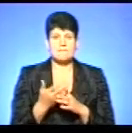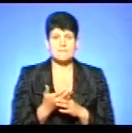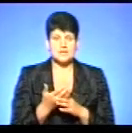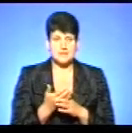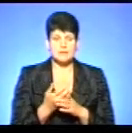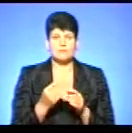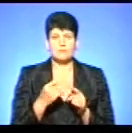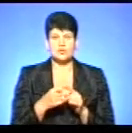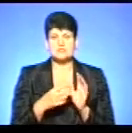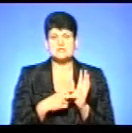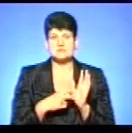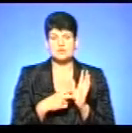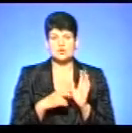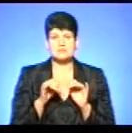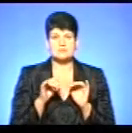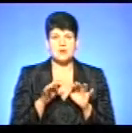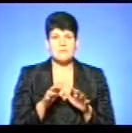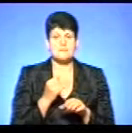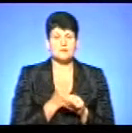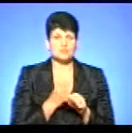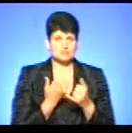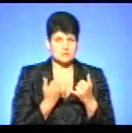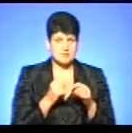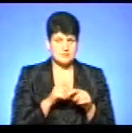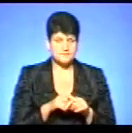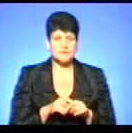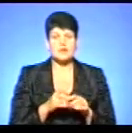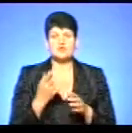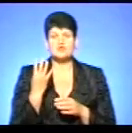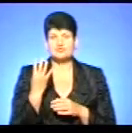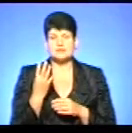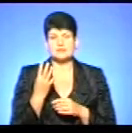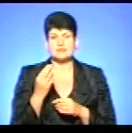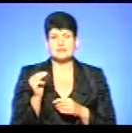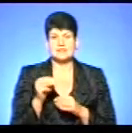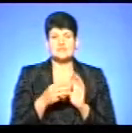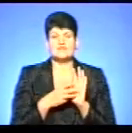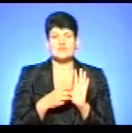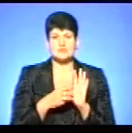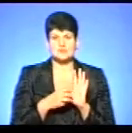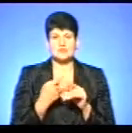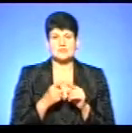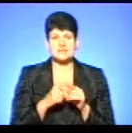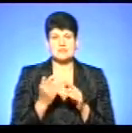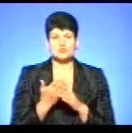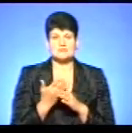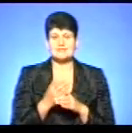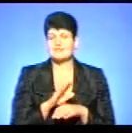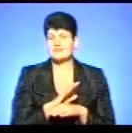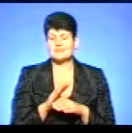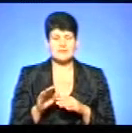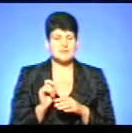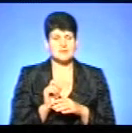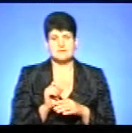Плюс ще 700 прав в роботі. Ну і 4800 – це субсидії не призначені по